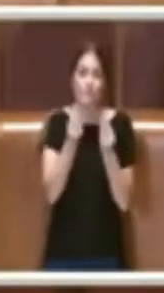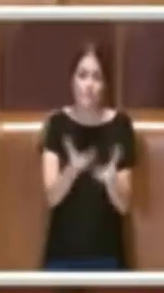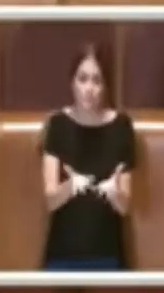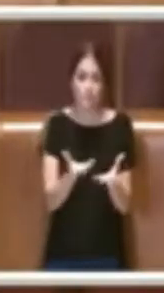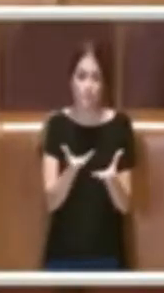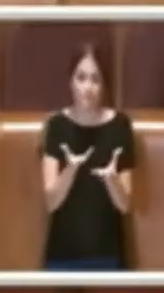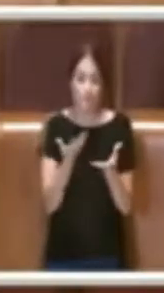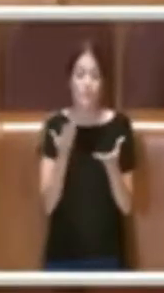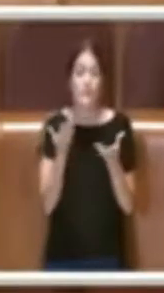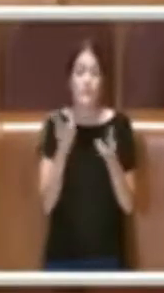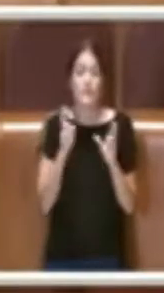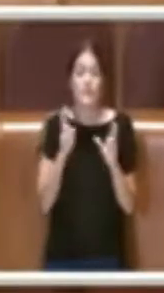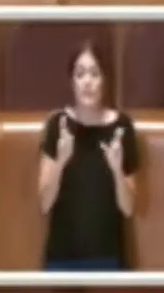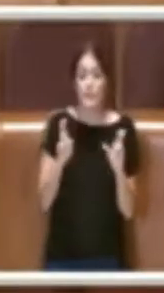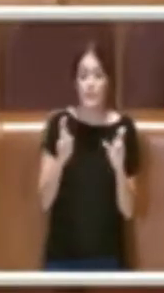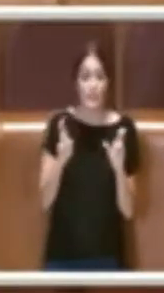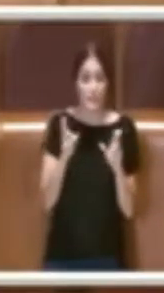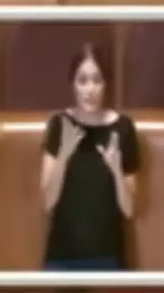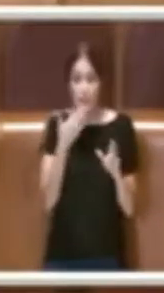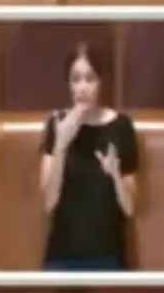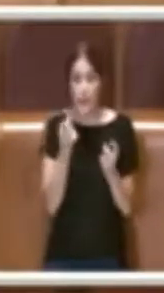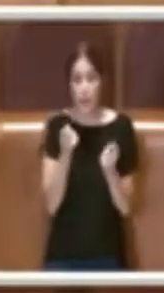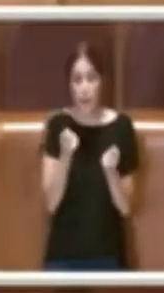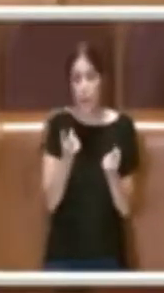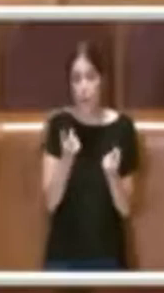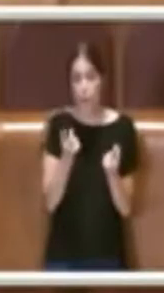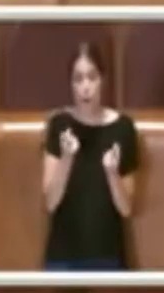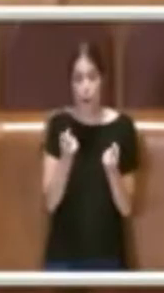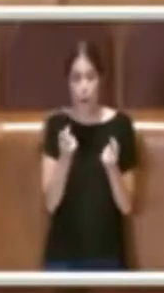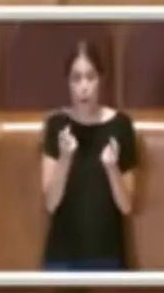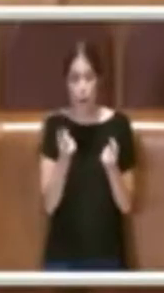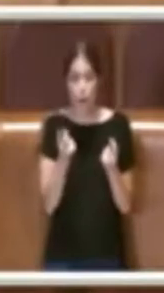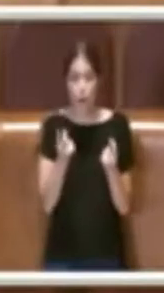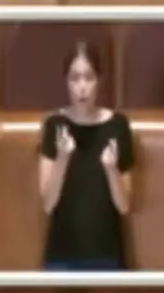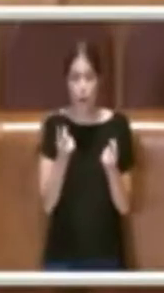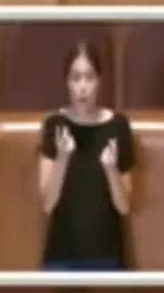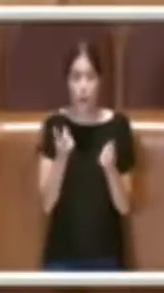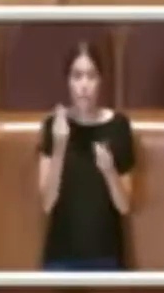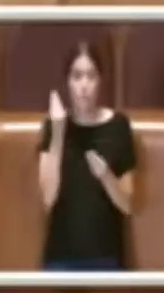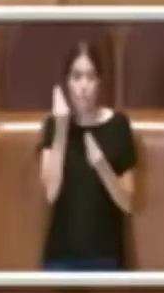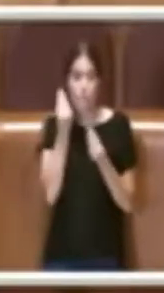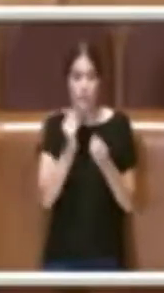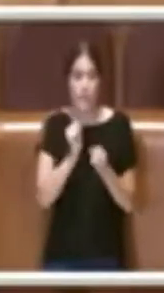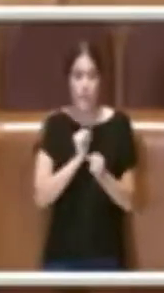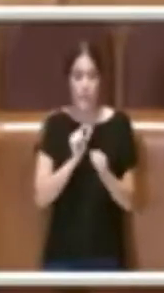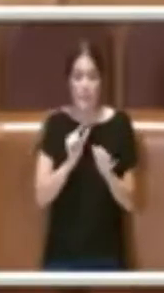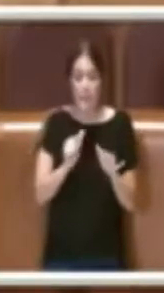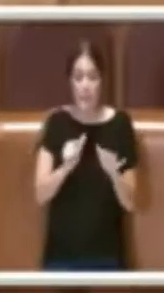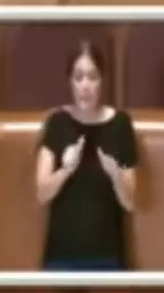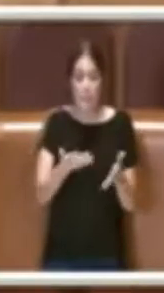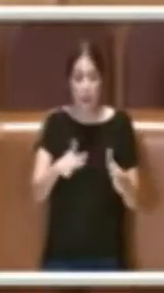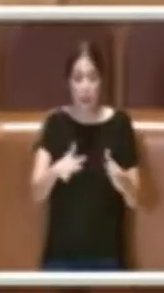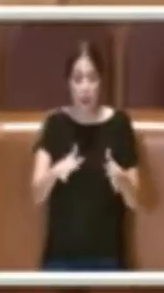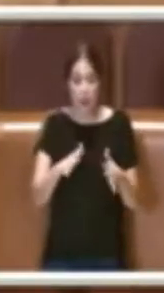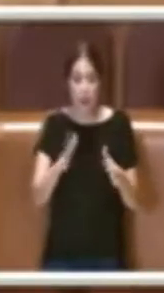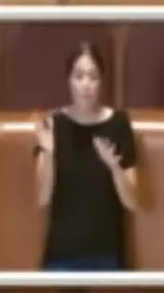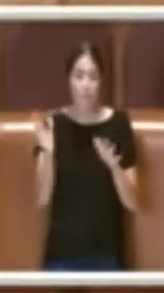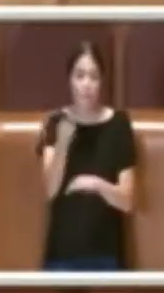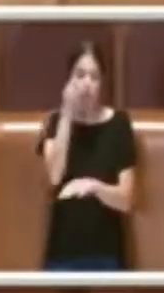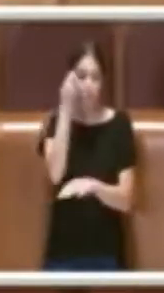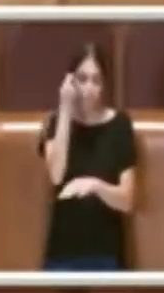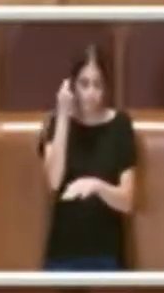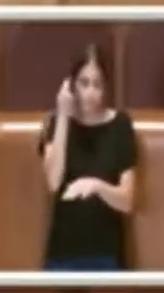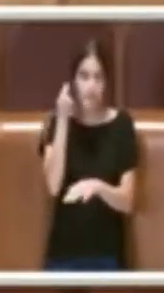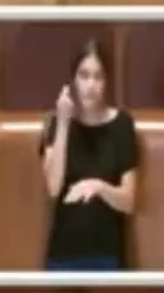Spero quindi manchi davvero pochissimo, penso addirittura poche settimane per avere questo decreto.